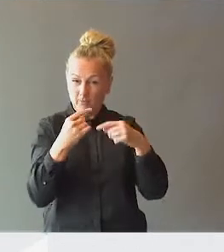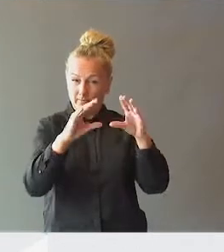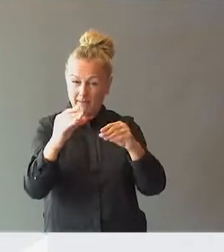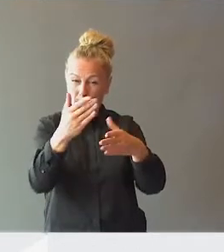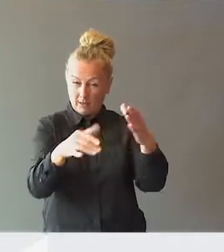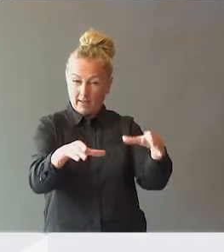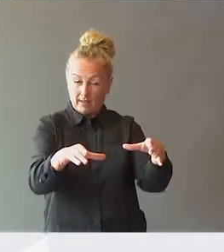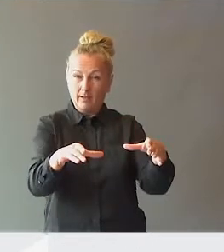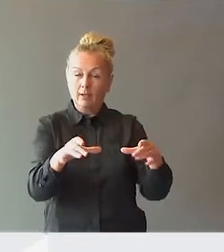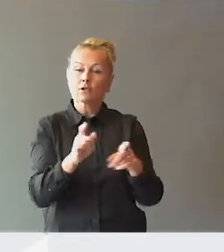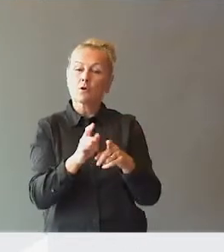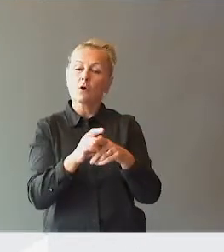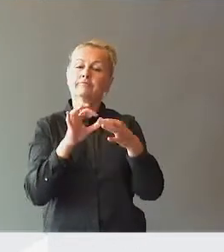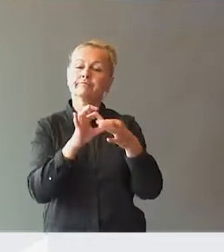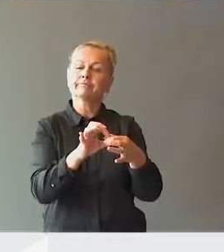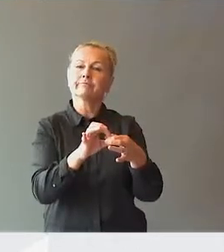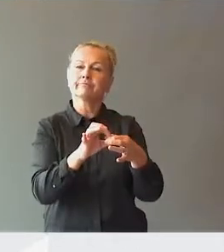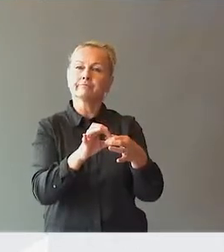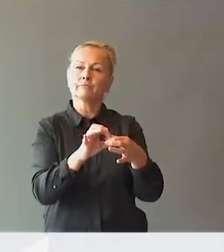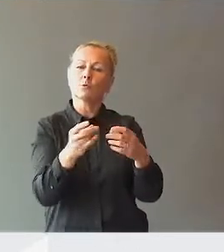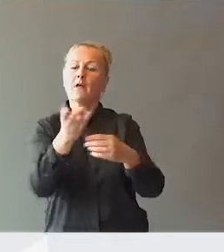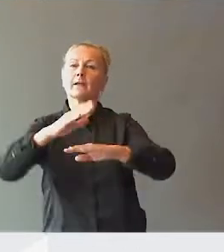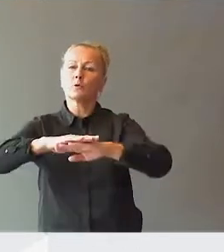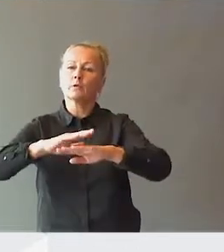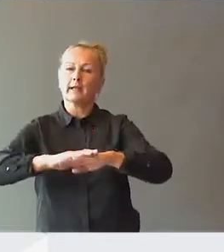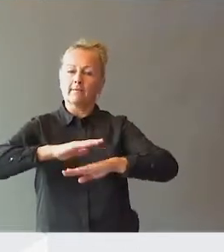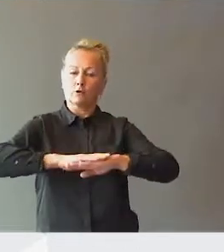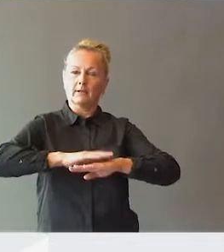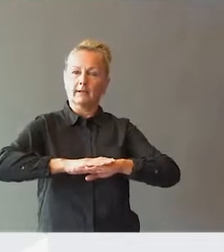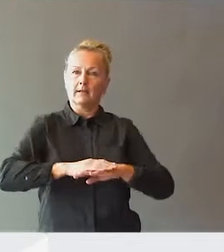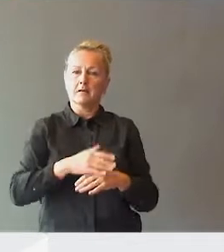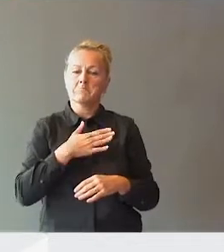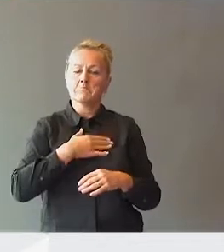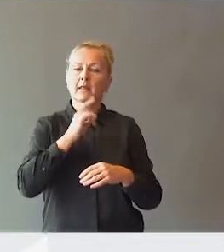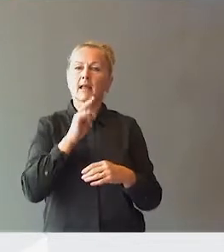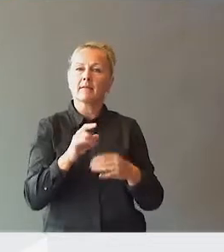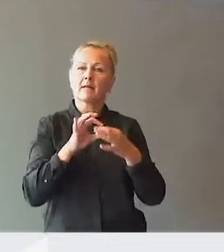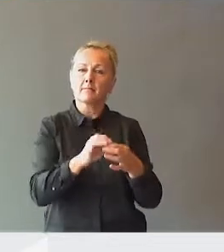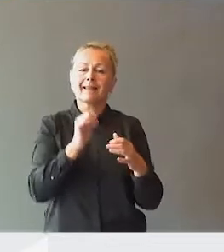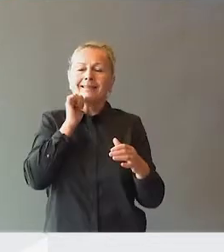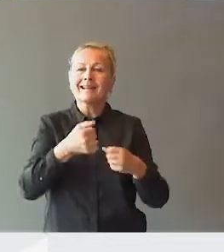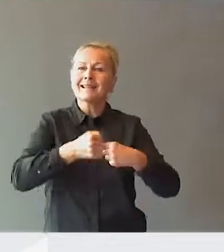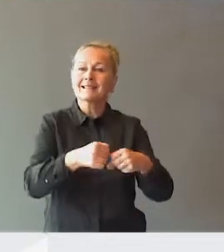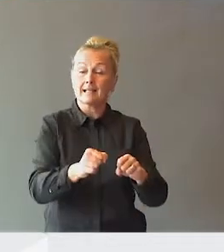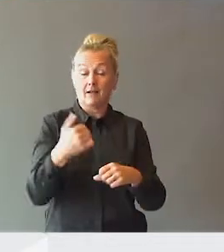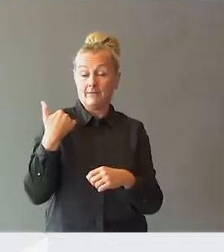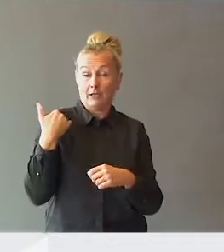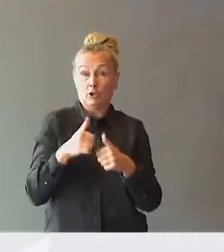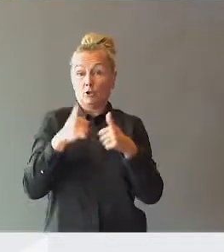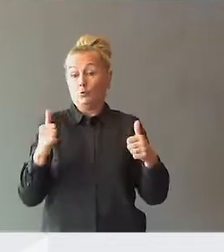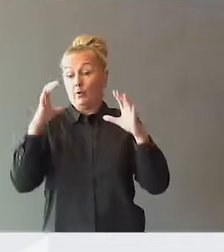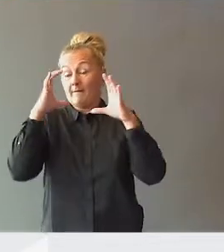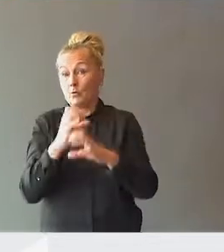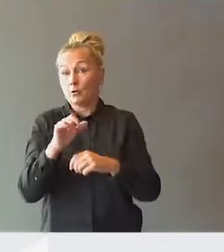bedre måte, så handler det også om noen andre grunnleggende forutsetninger. Og har lyst til å nevne dette med tidlig innsats. Det har vært stor